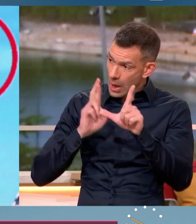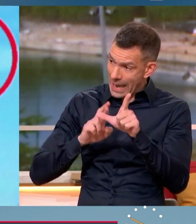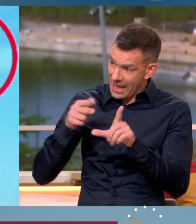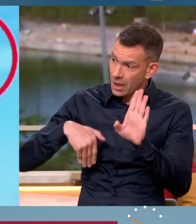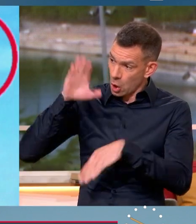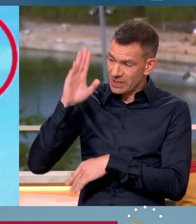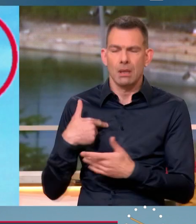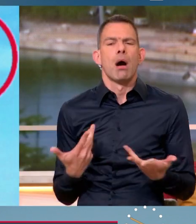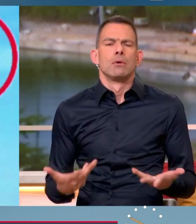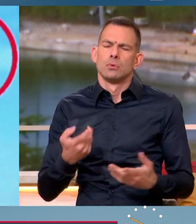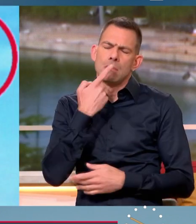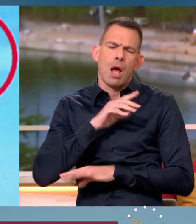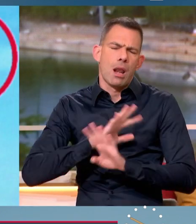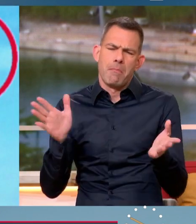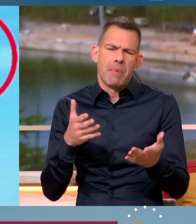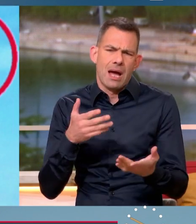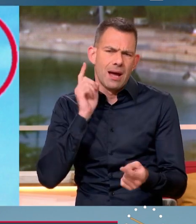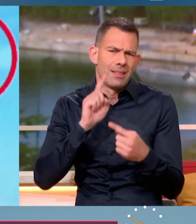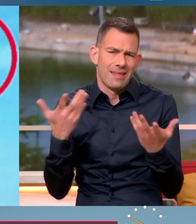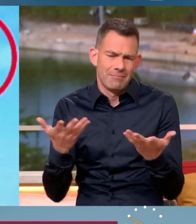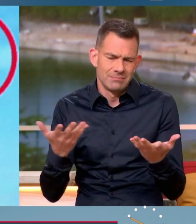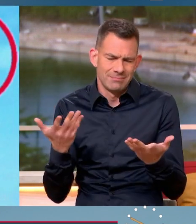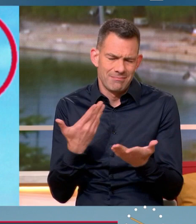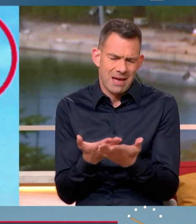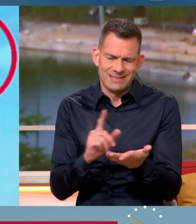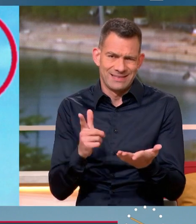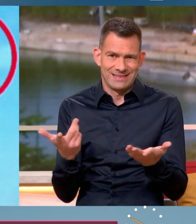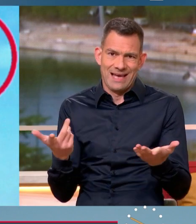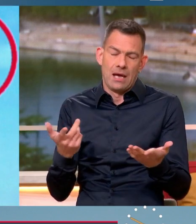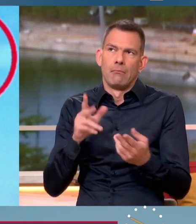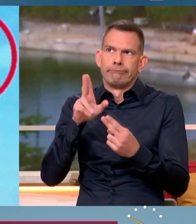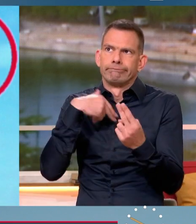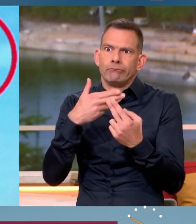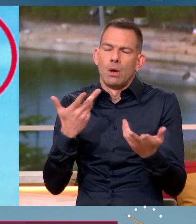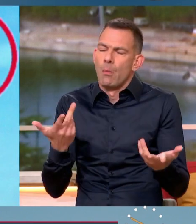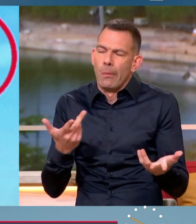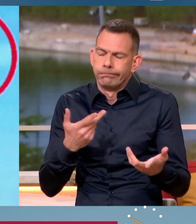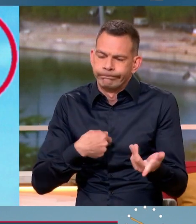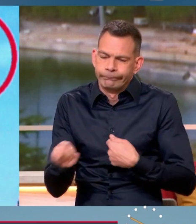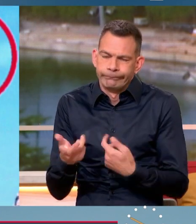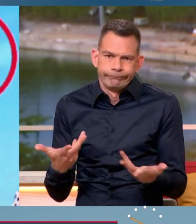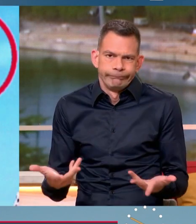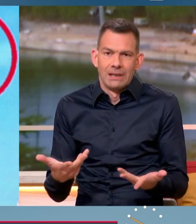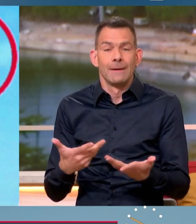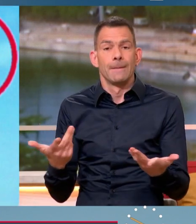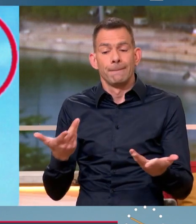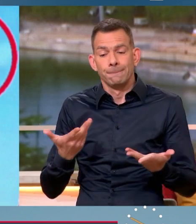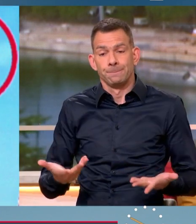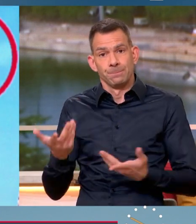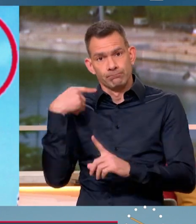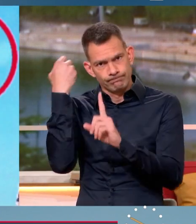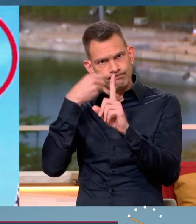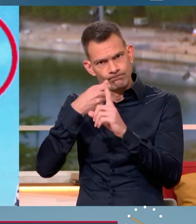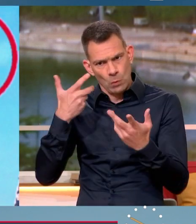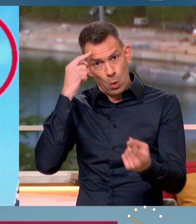aujourd'hui. Vous la poserez. La réponse serait un peu indécente aujourd'hui. On se bat pour être le plus